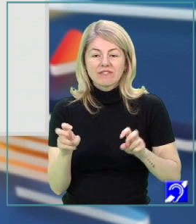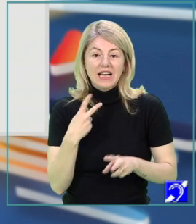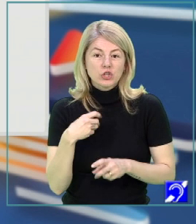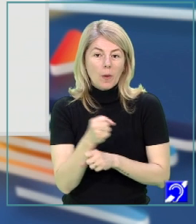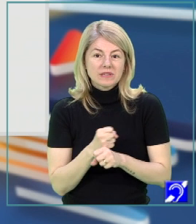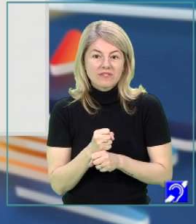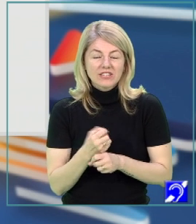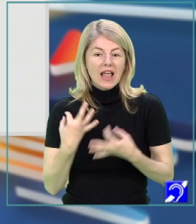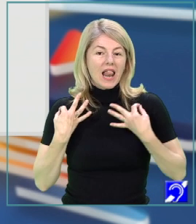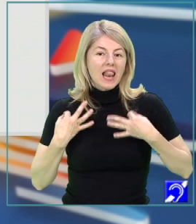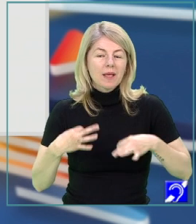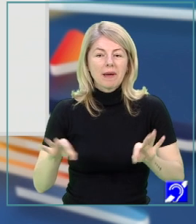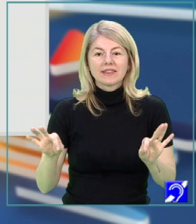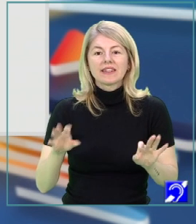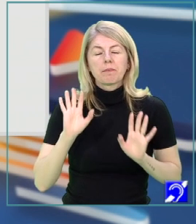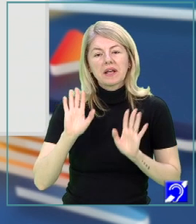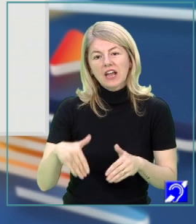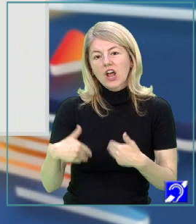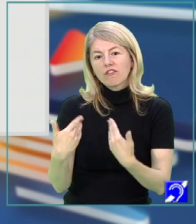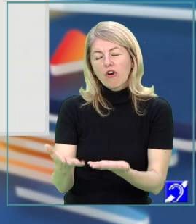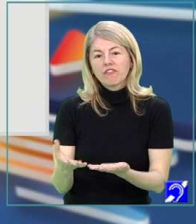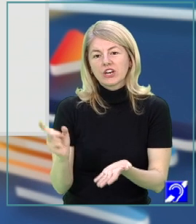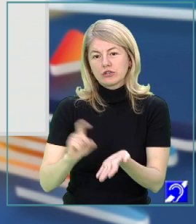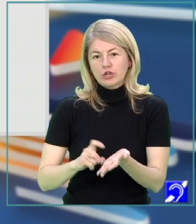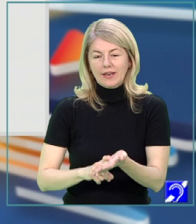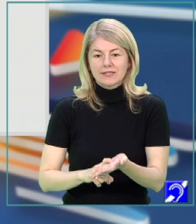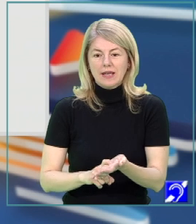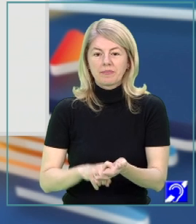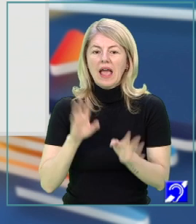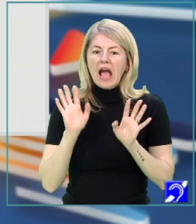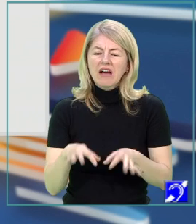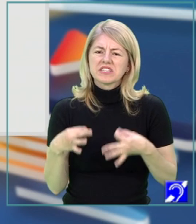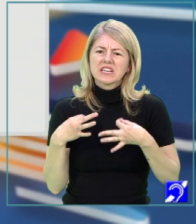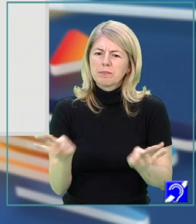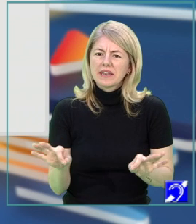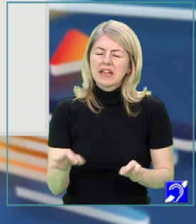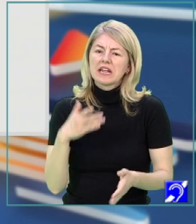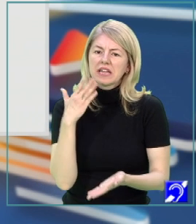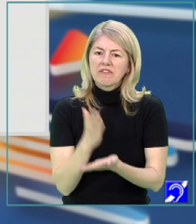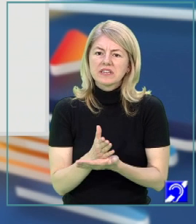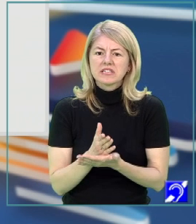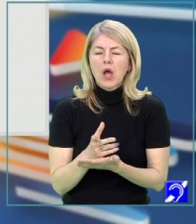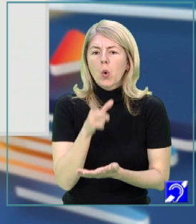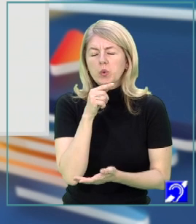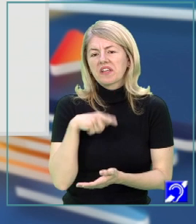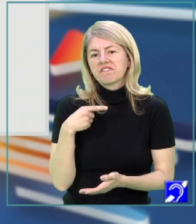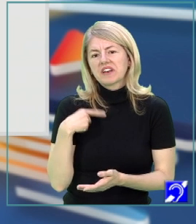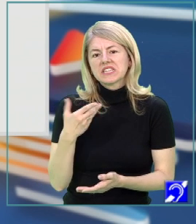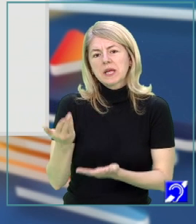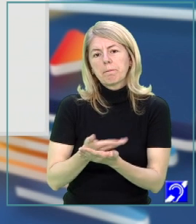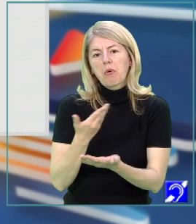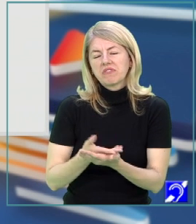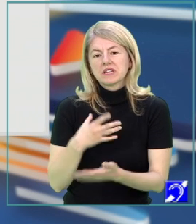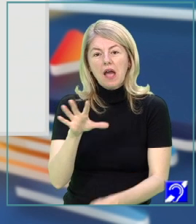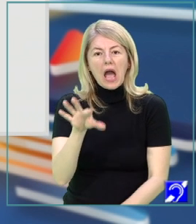observați libertatea pe care vă oferă cerința. Aveți libertatea de a fixa contextul. Puteți alege